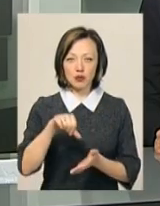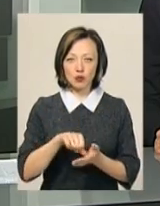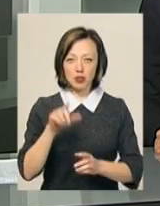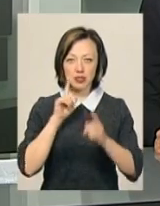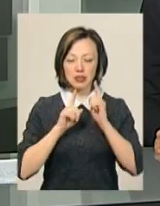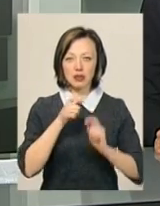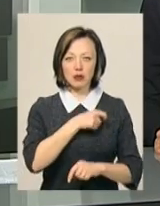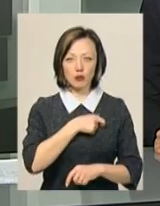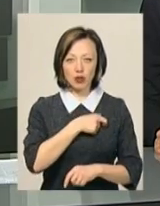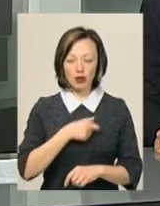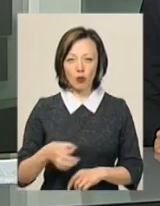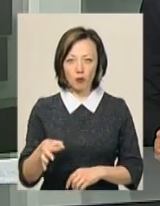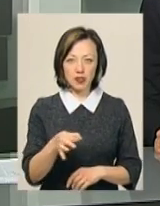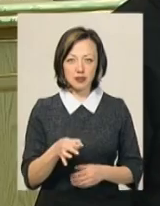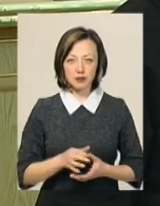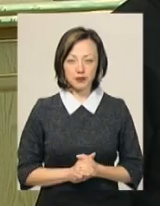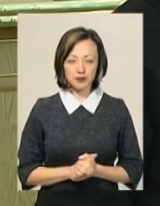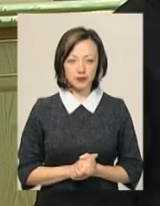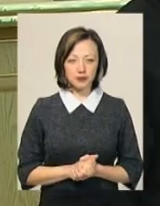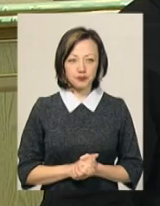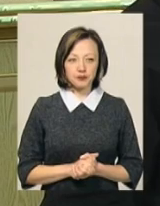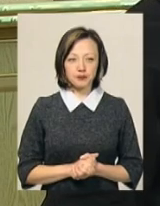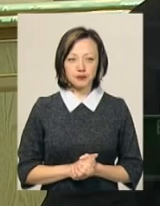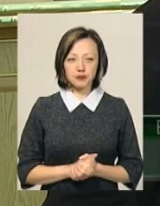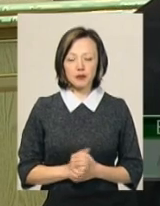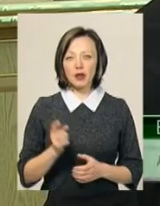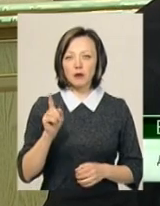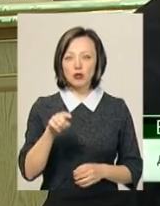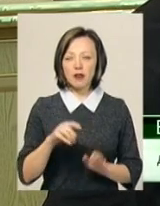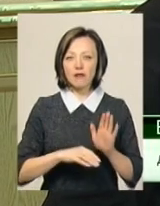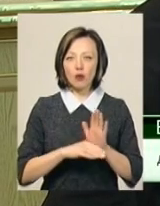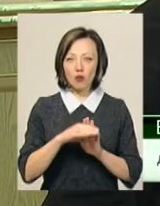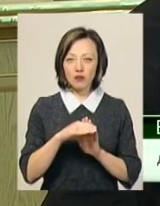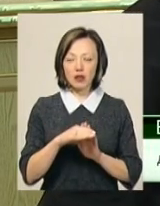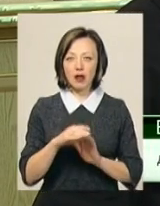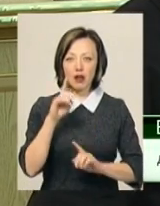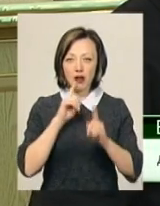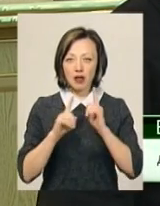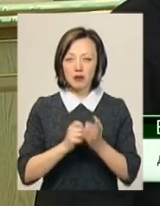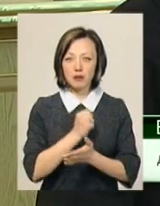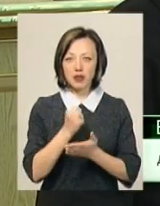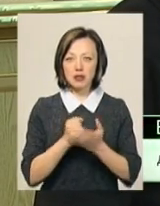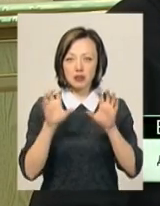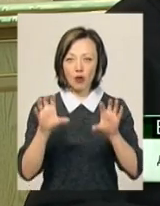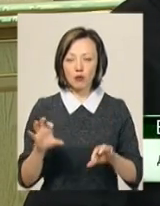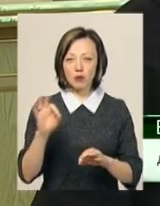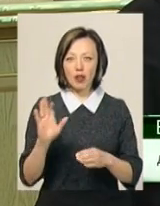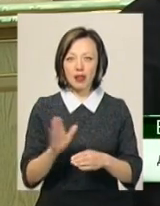засіданні депутатів обласної ради. Попри те, що Верховна Рада прийняла закон про демокомунізацію,